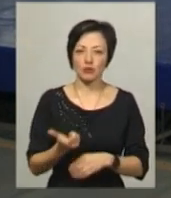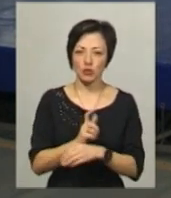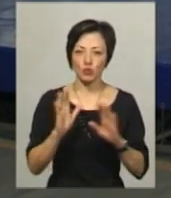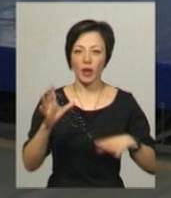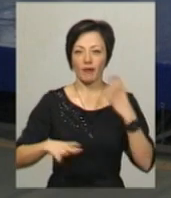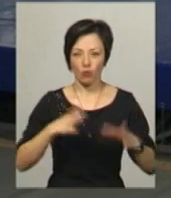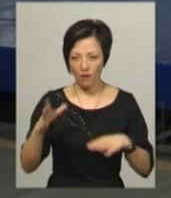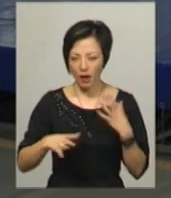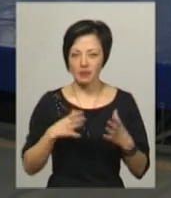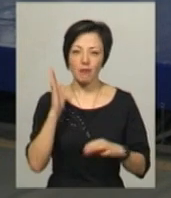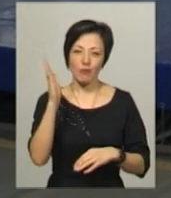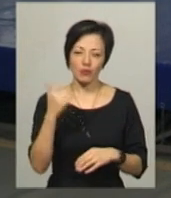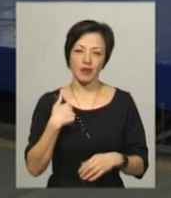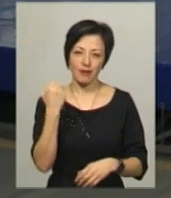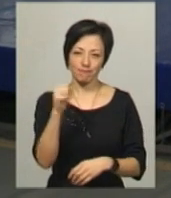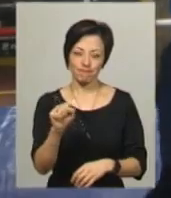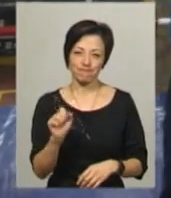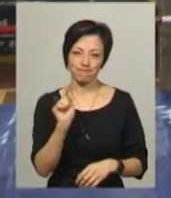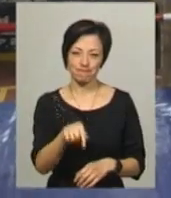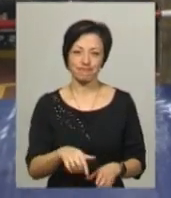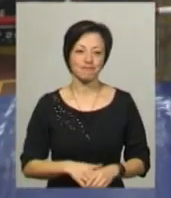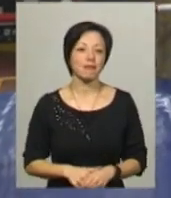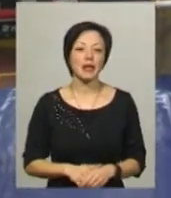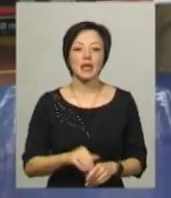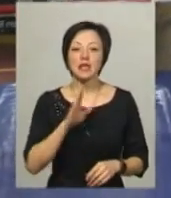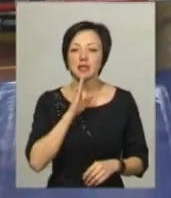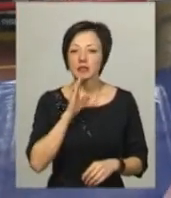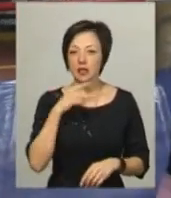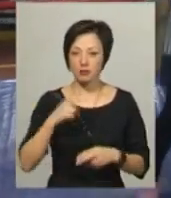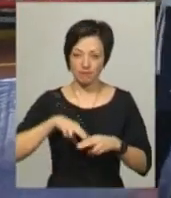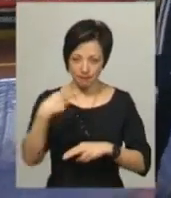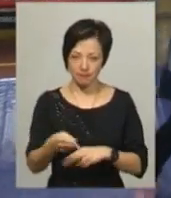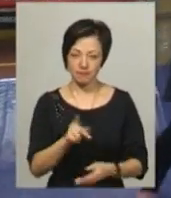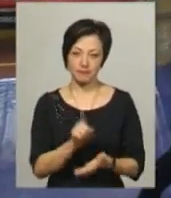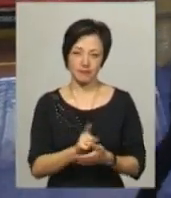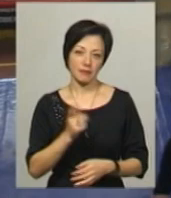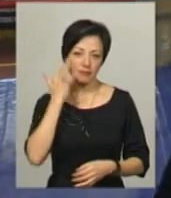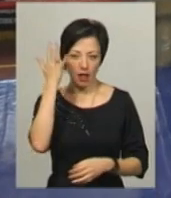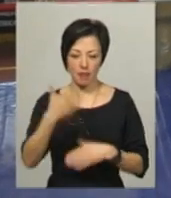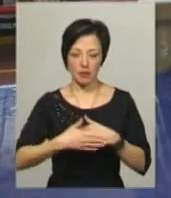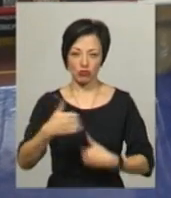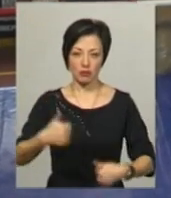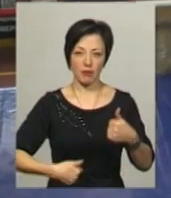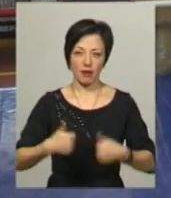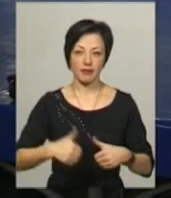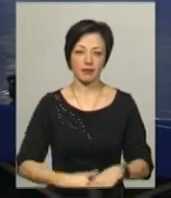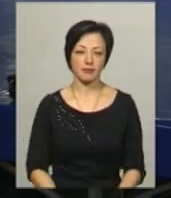тренуватися, то в майбутньому я її виграю. Єлизавета каже, взяти реванш має наміри на найближчих змаганнях.